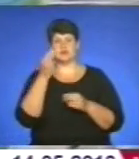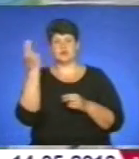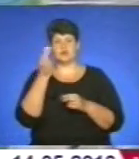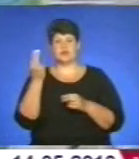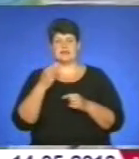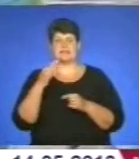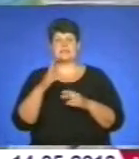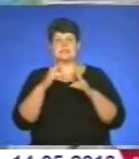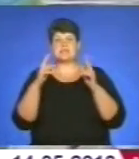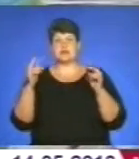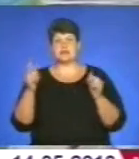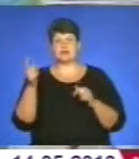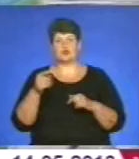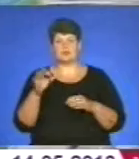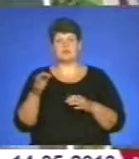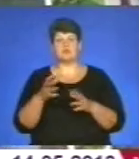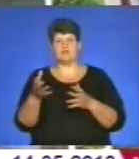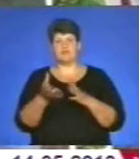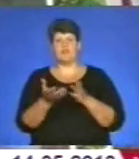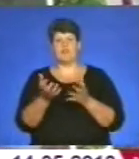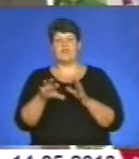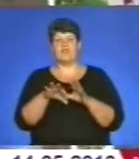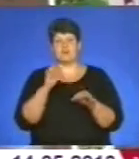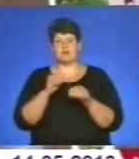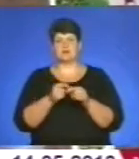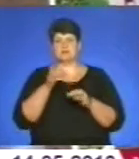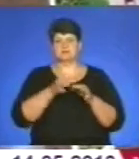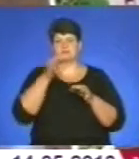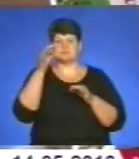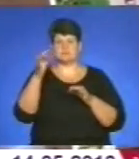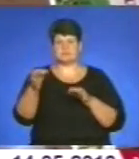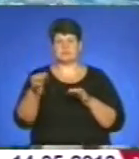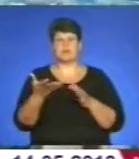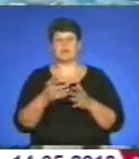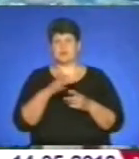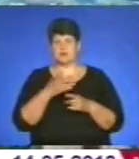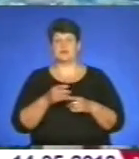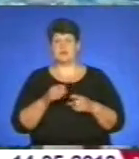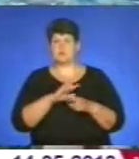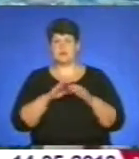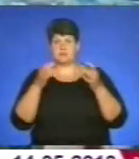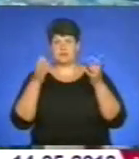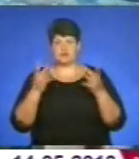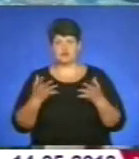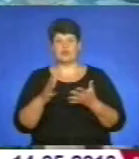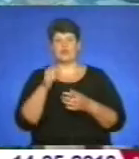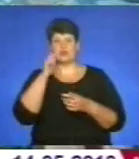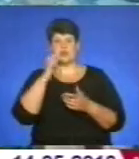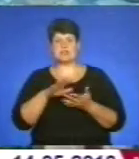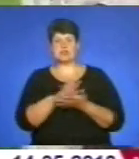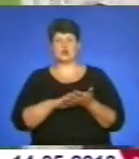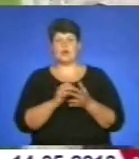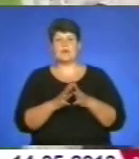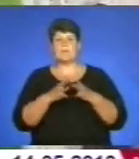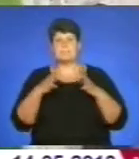художниця вибрала одну з найвіддаленіших фортець. Переконалася, що не даремно. За останні 20 років в Україні зруйновано більше пам